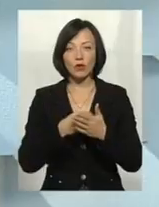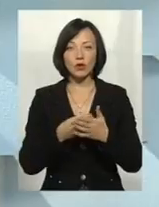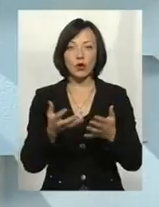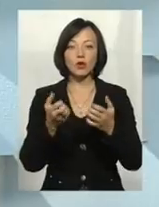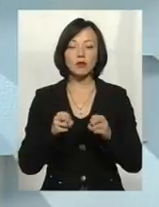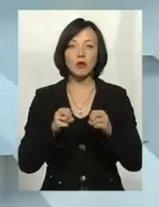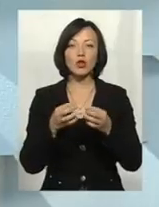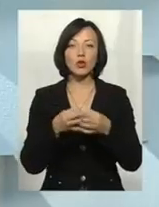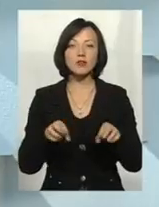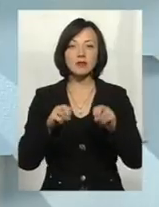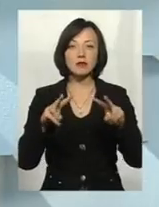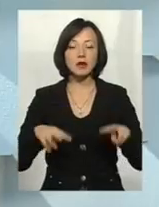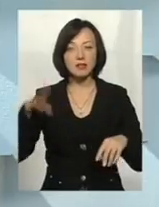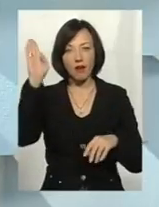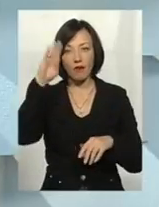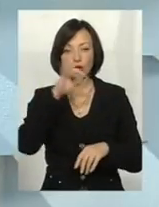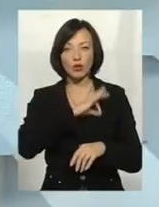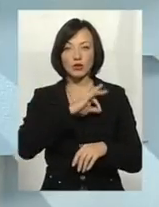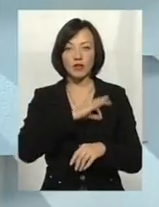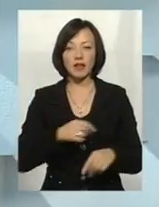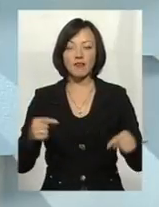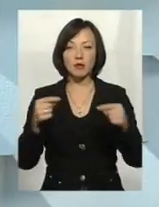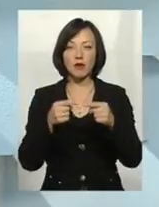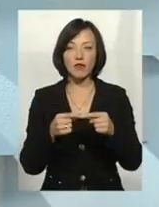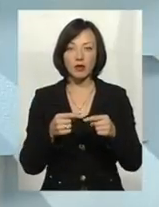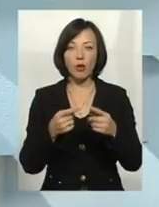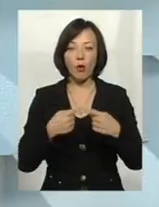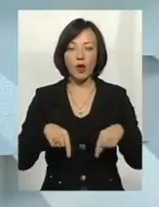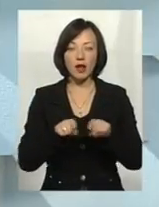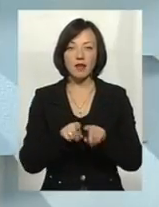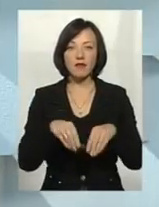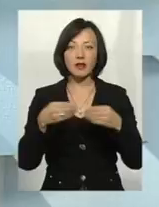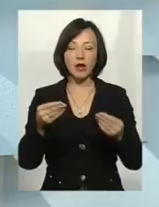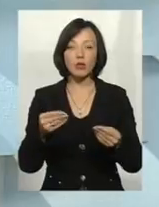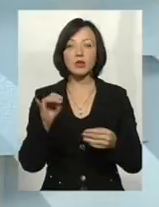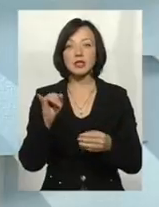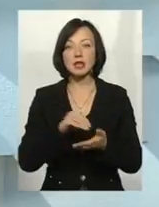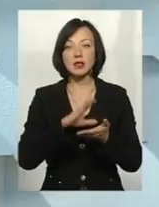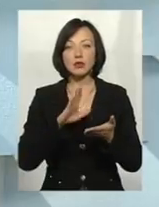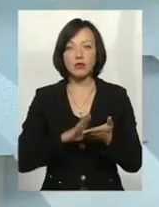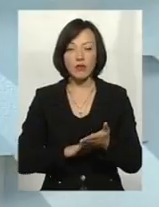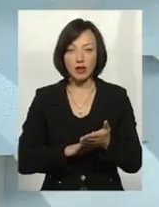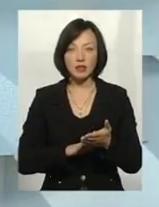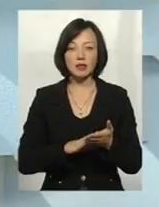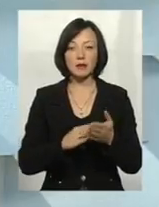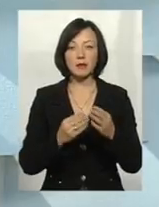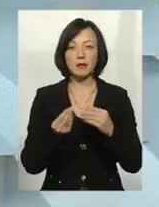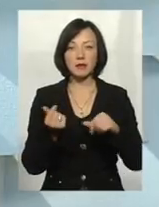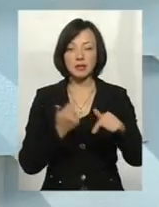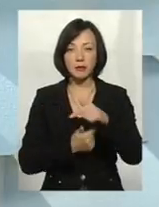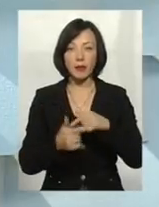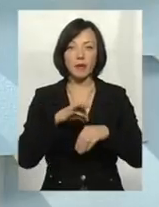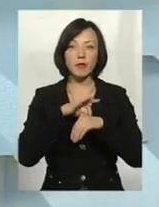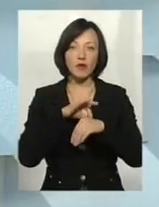дозвол на спецводокористування відповідно тих органів, які його видають, зареєструватися фізичним особливим підприємцем і